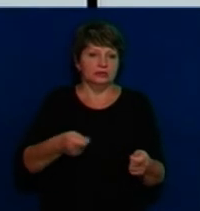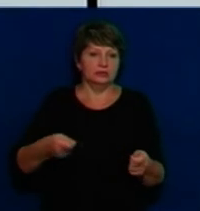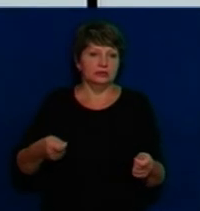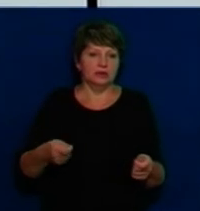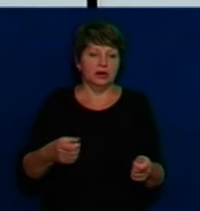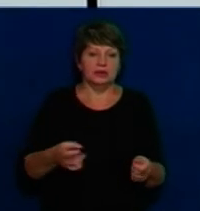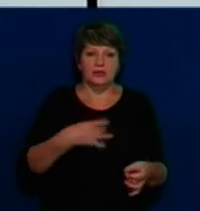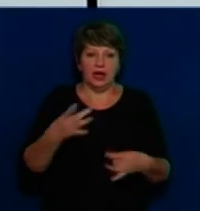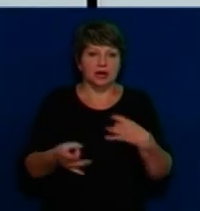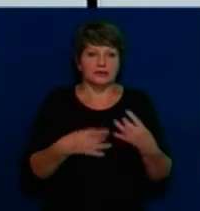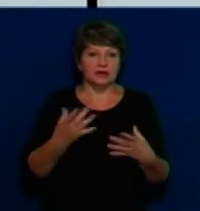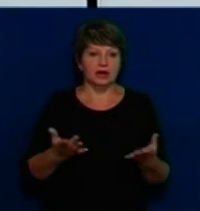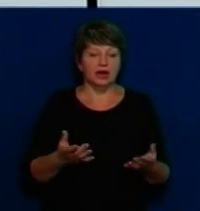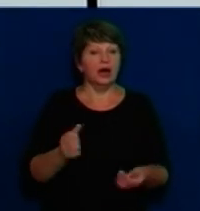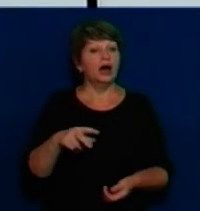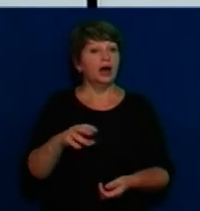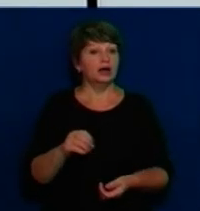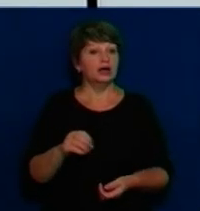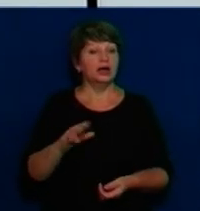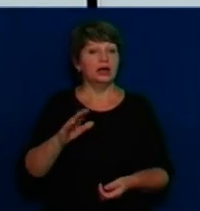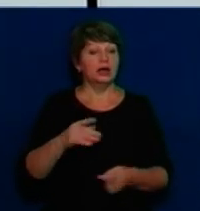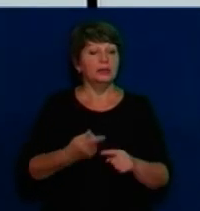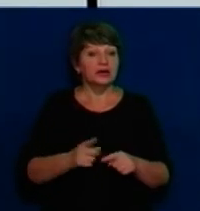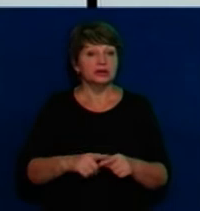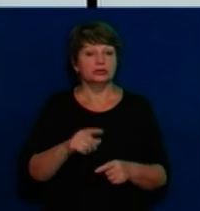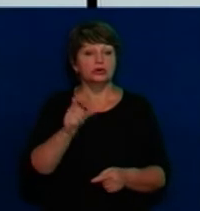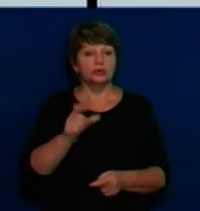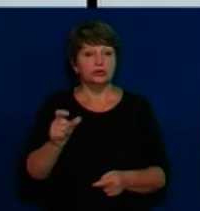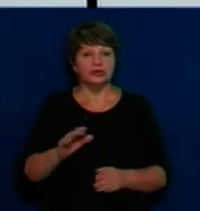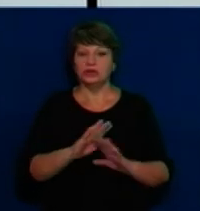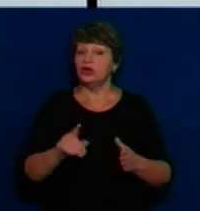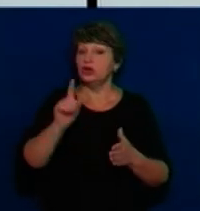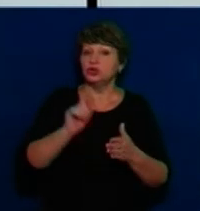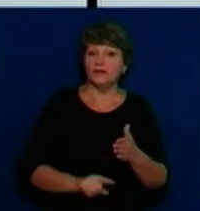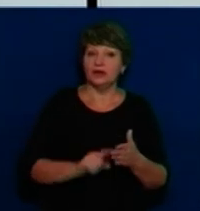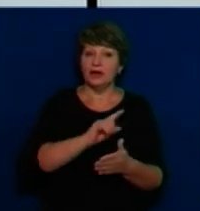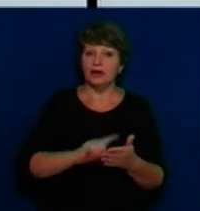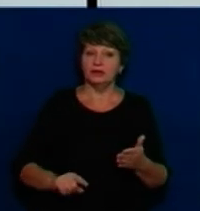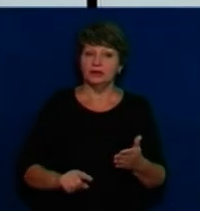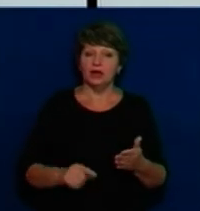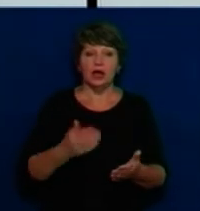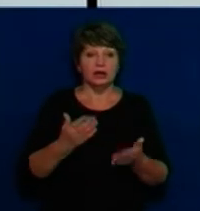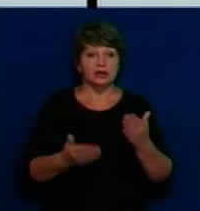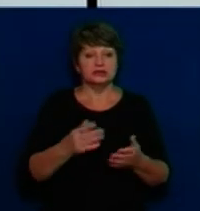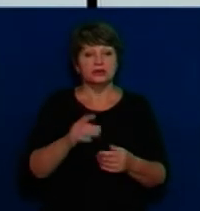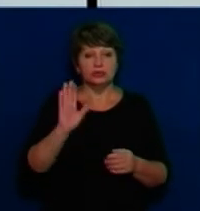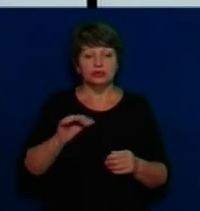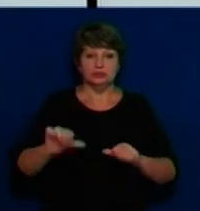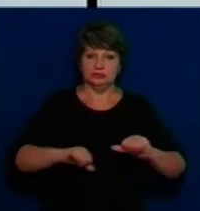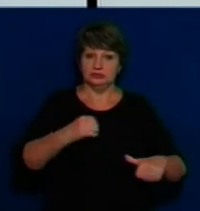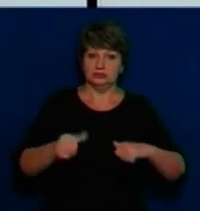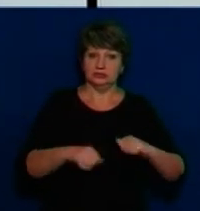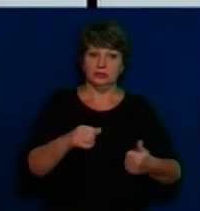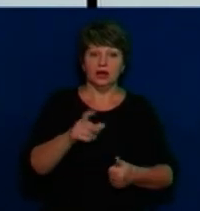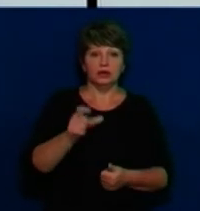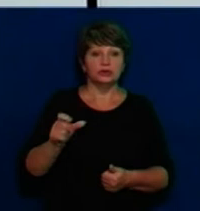вимотили нерви нам, але ж тому люди їй не довіряють, думають, ось зараз якісь козні построять, і в нас щось не вийде. І люди самі, тут не